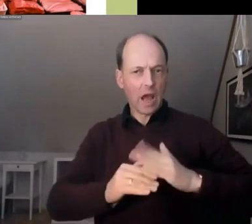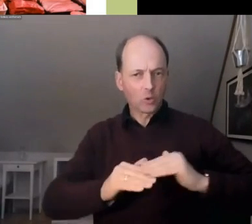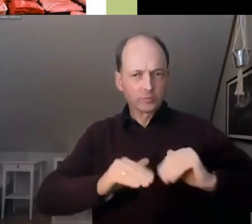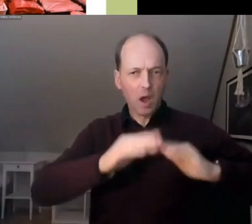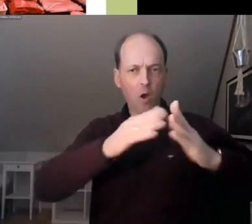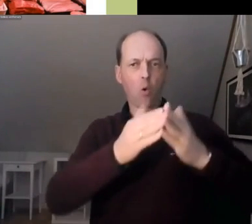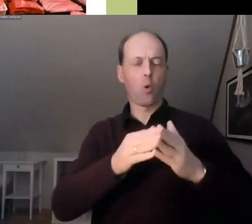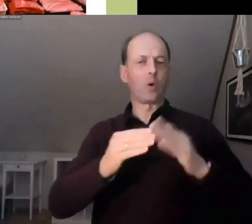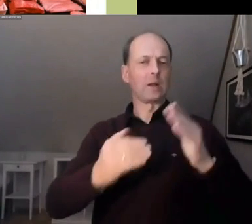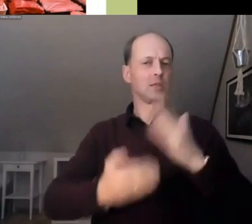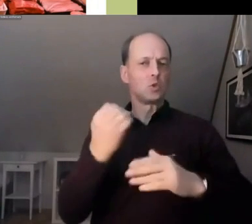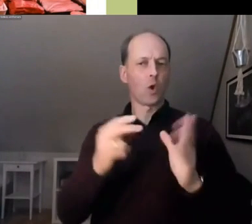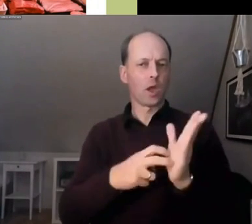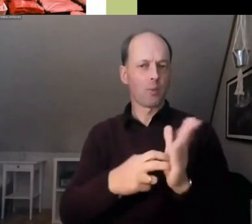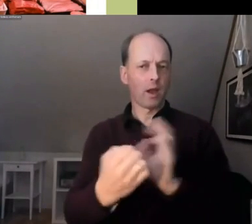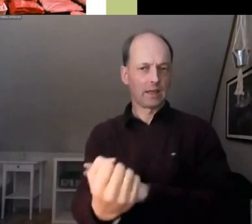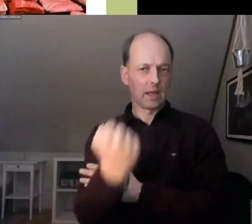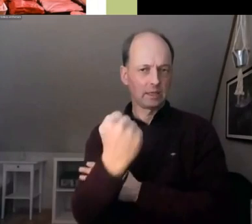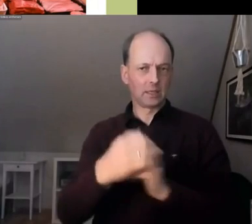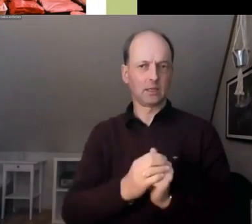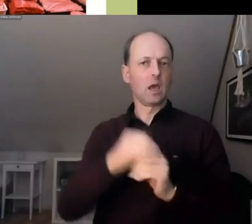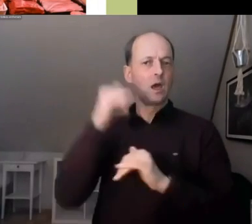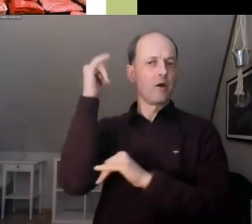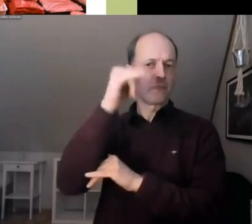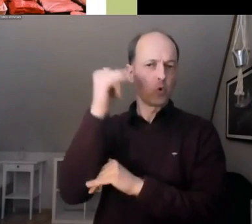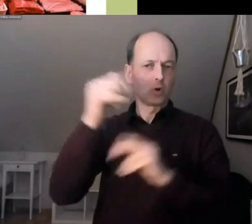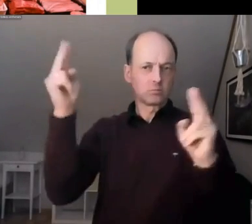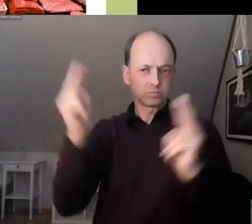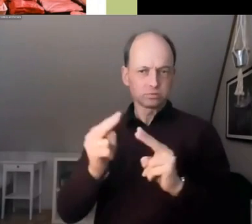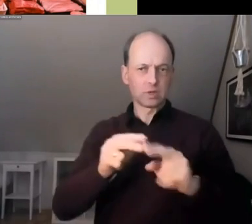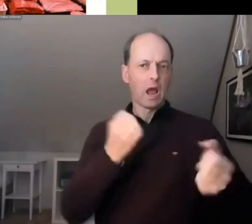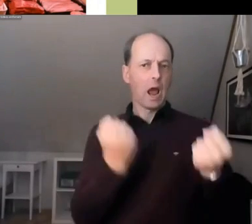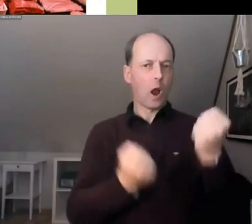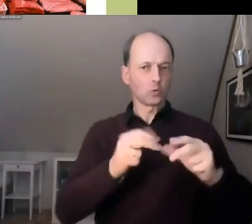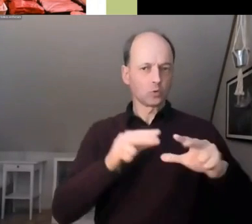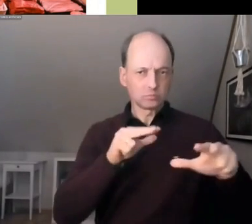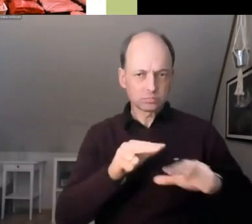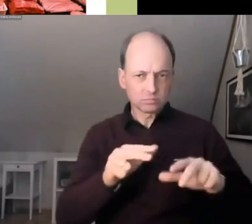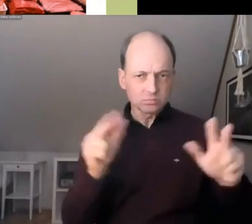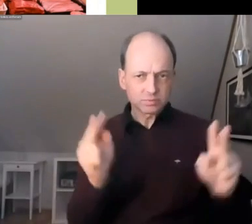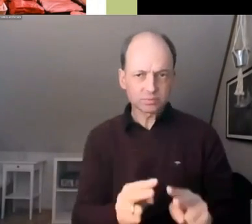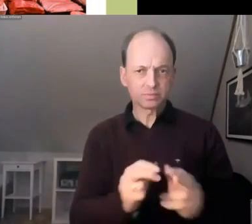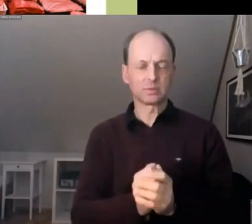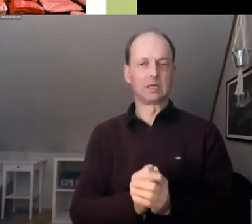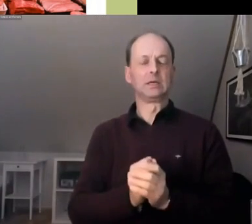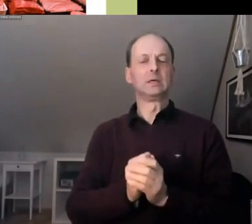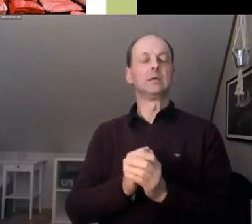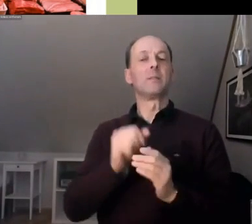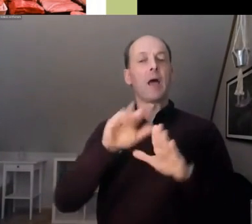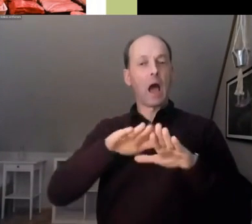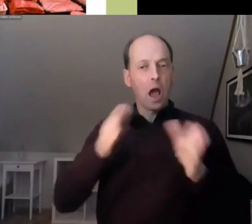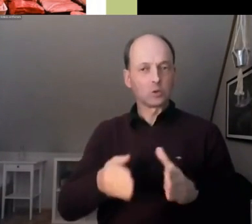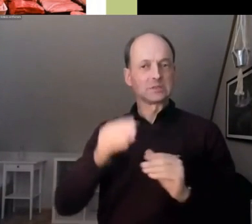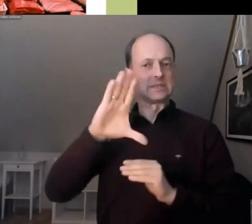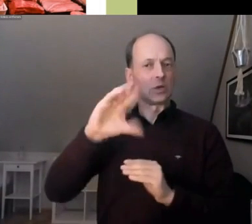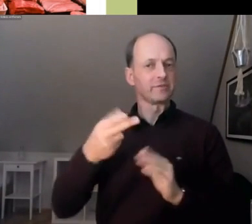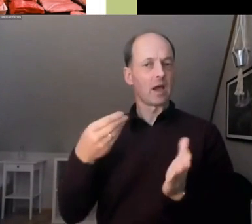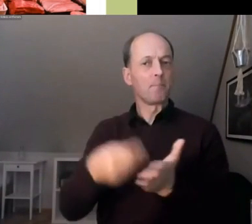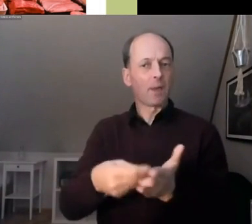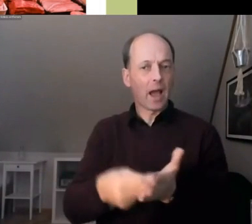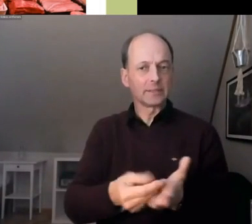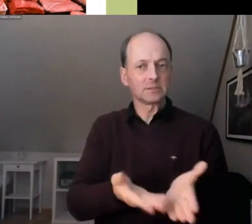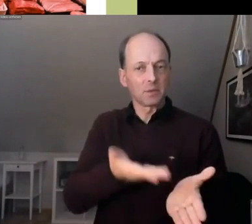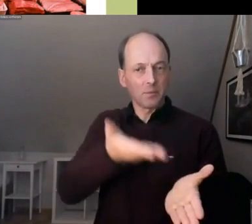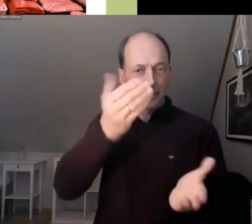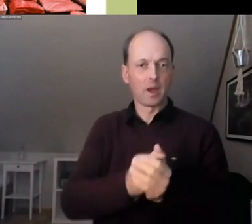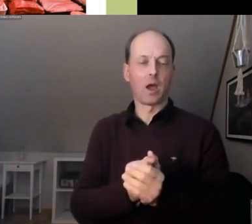Energien, weniger Flugverkehr, weniger Autoverkehr, CO2-Bepreisung auch im Gebäudesektor. Gut, hier fehlt